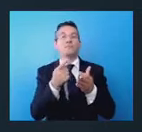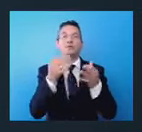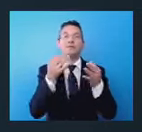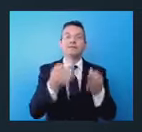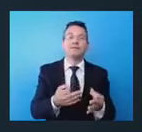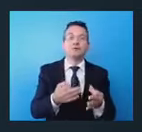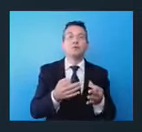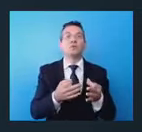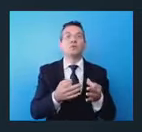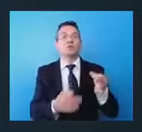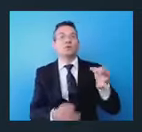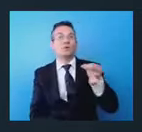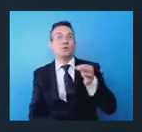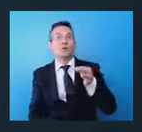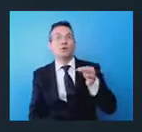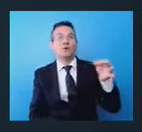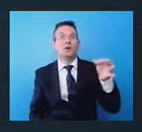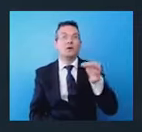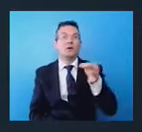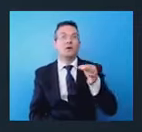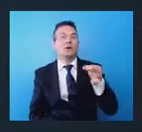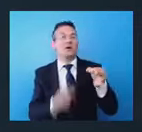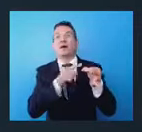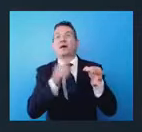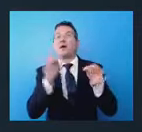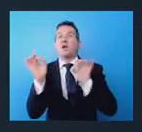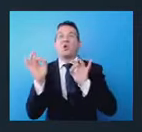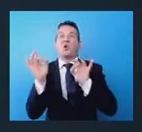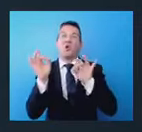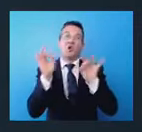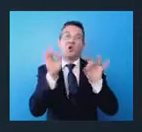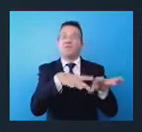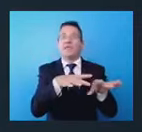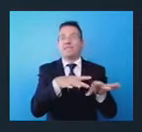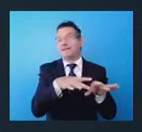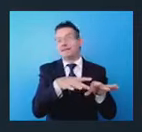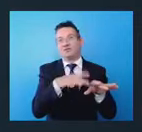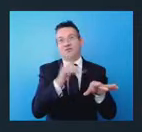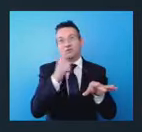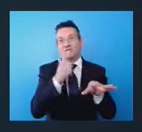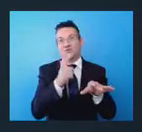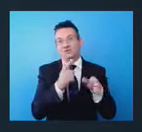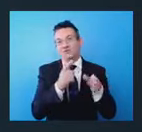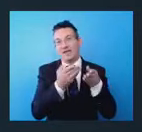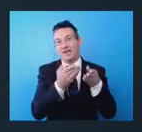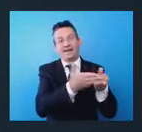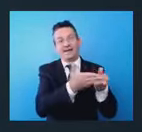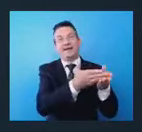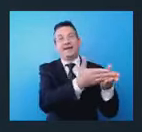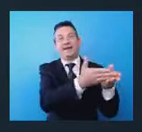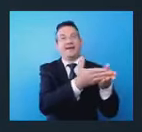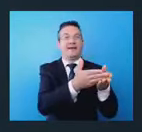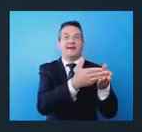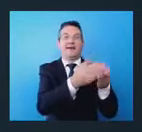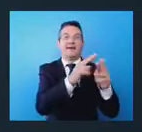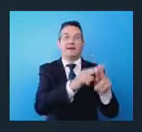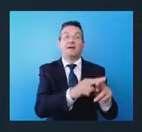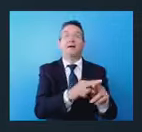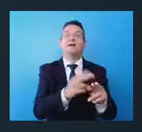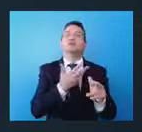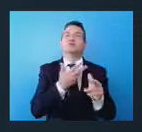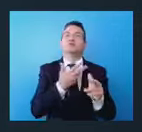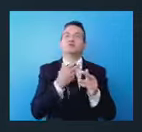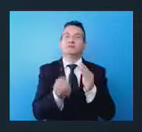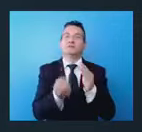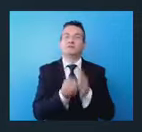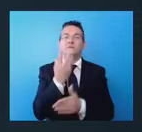possibili contaminazioni. Questo ne ha sviluppato la produzione e faccio un esempio